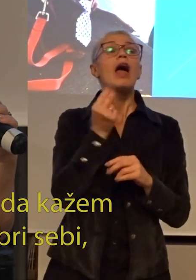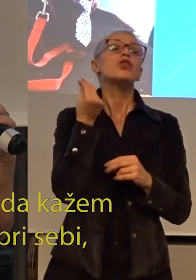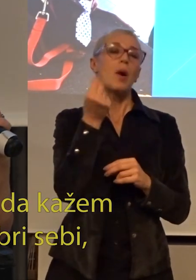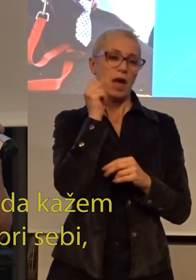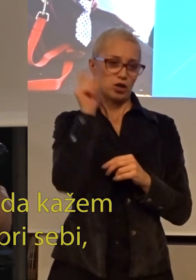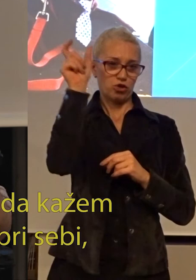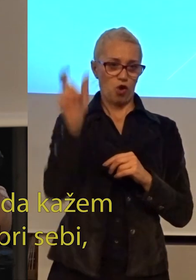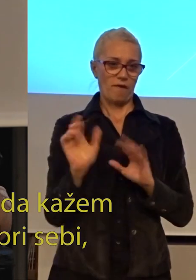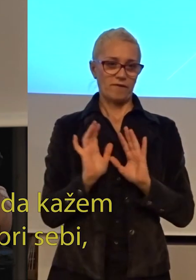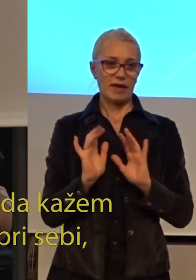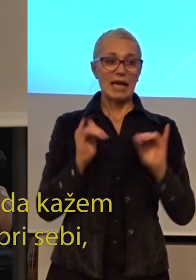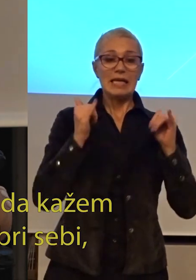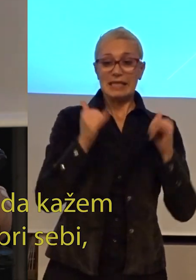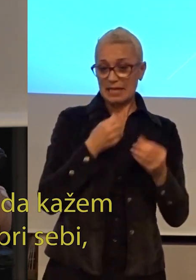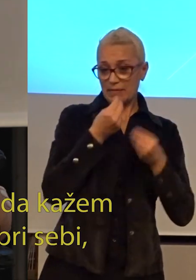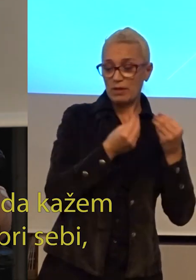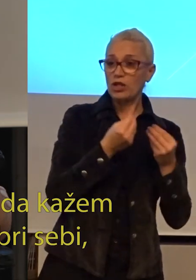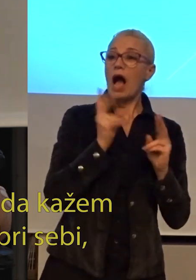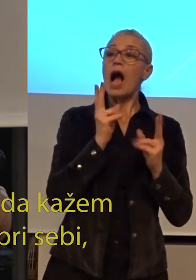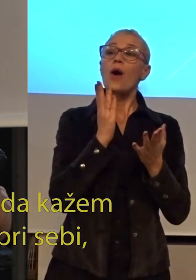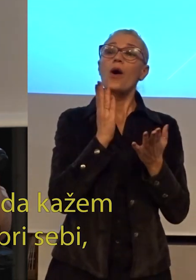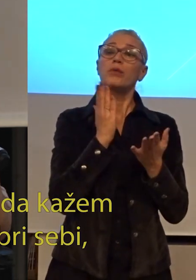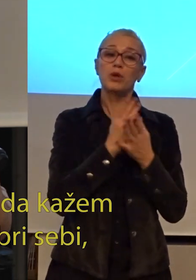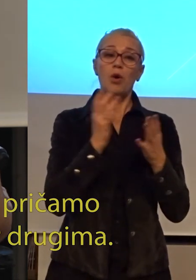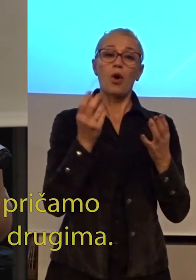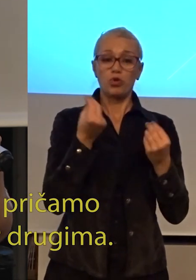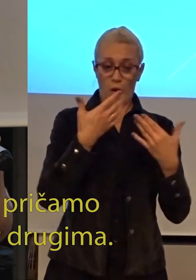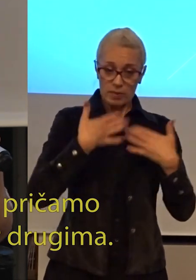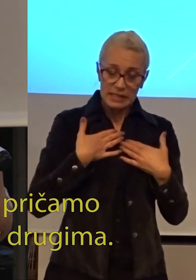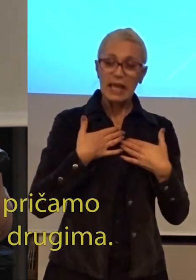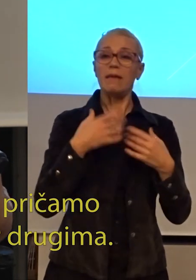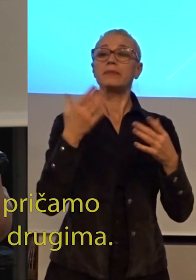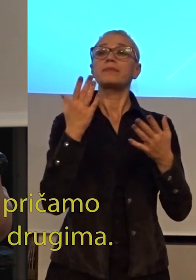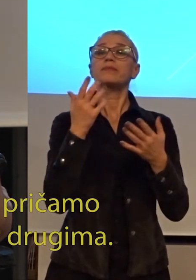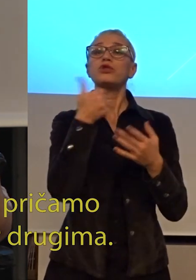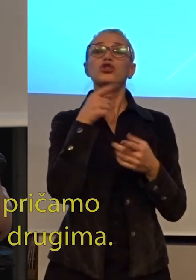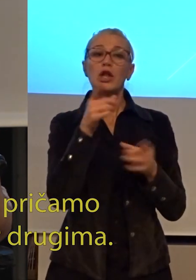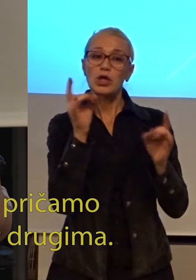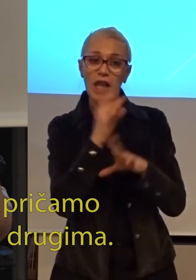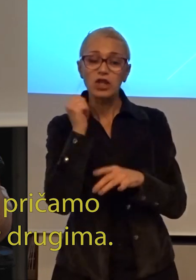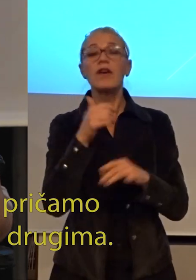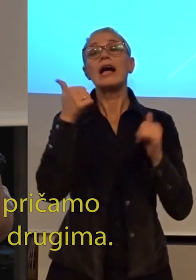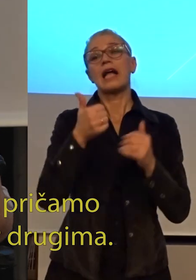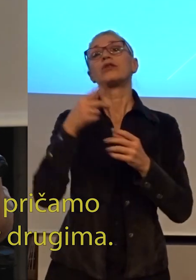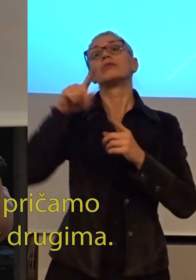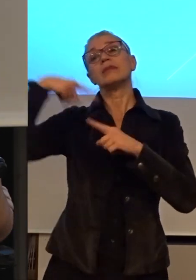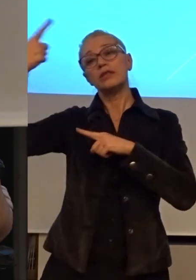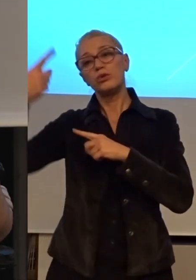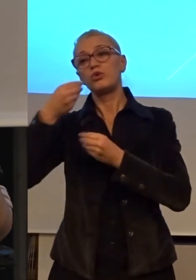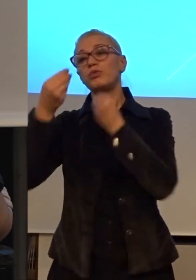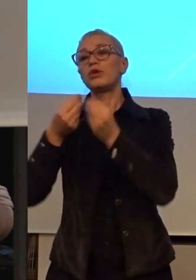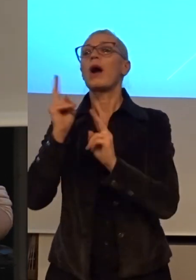sam pokušala da kažem kako da budemo dobri s tebi, a sledeći put ćemo da pričamo kako biti dobar drugi.